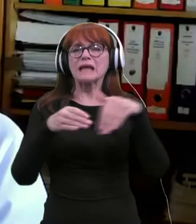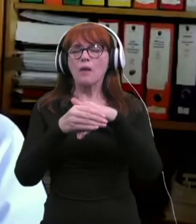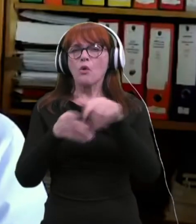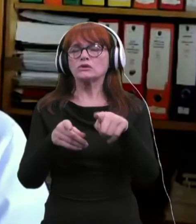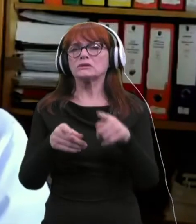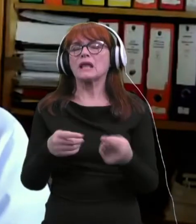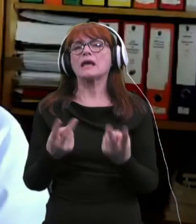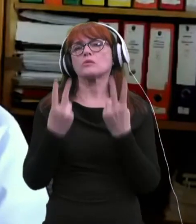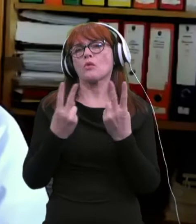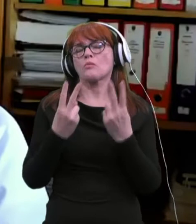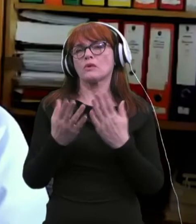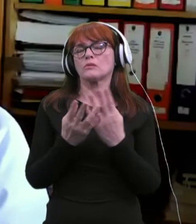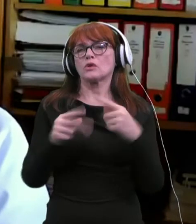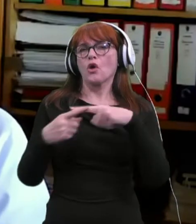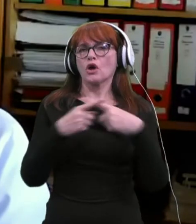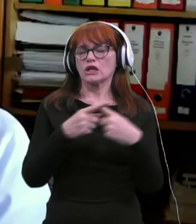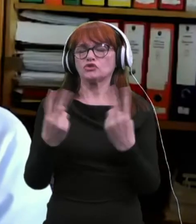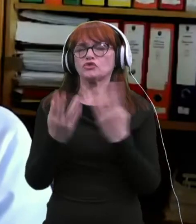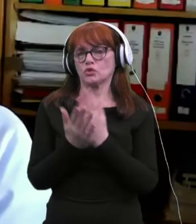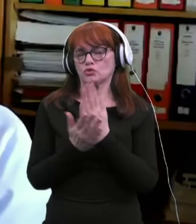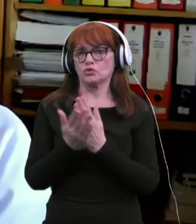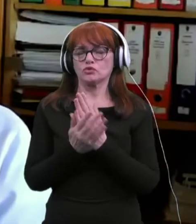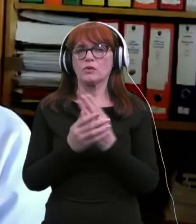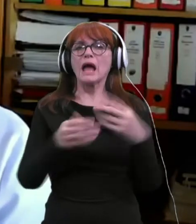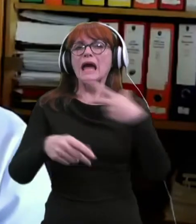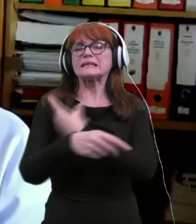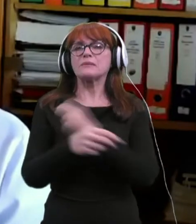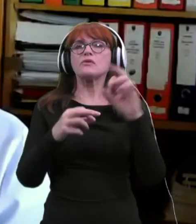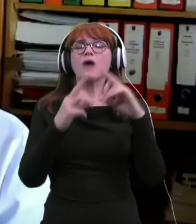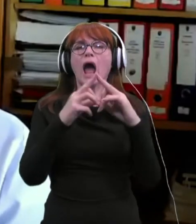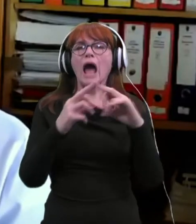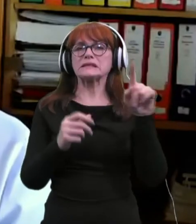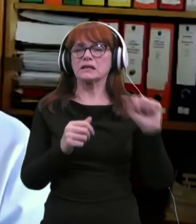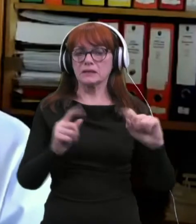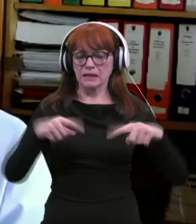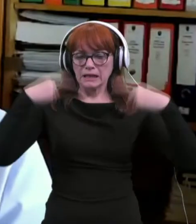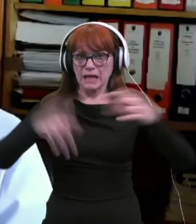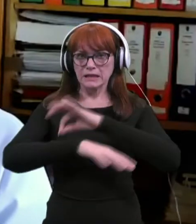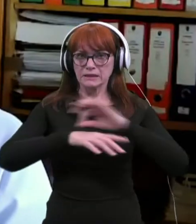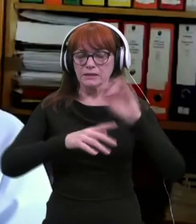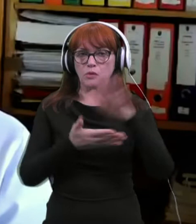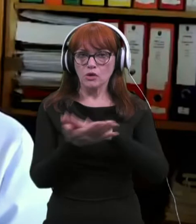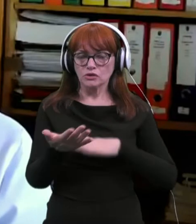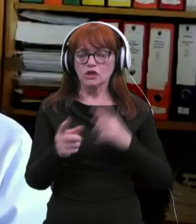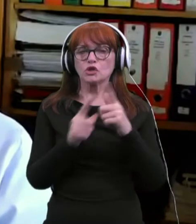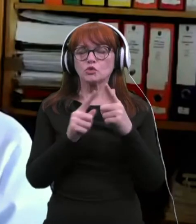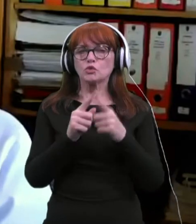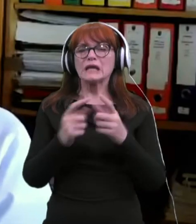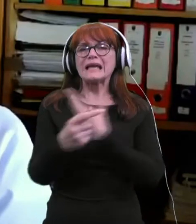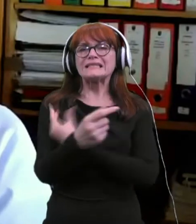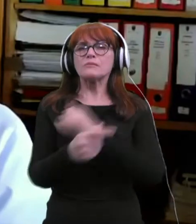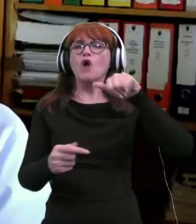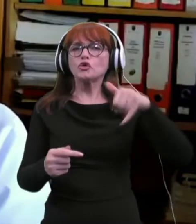infrastrukturi, s cepivom AstraZeneca. V naslednjem tednu pa pričnemo cepljenje s cepivom tudi Johnson & Johnson.